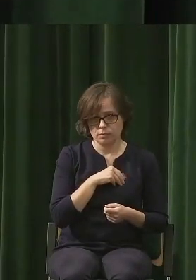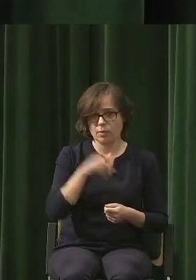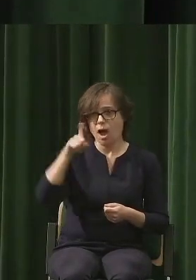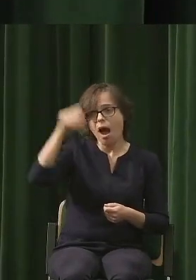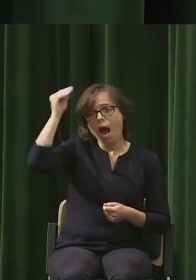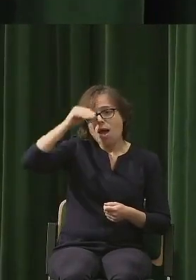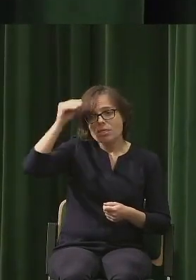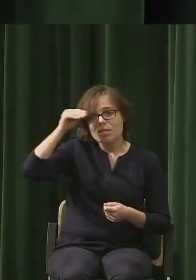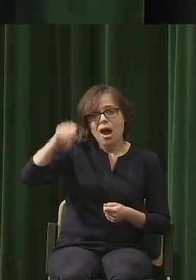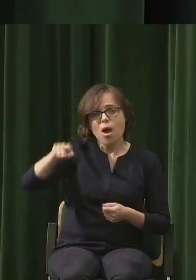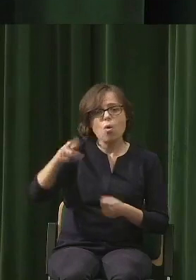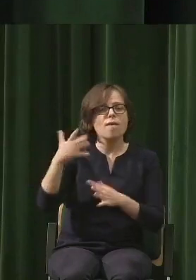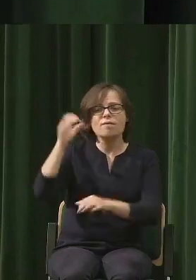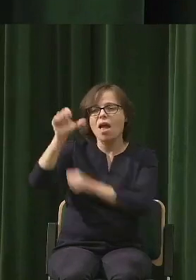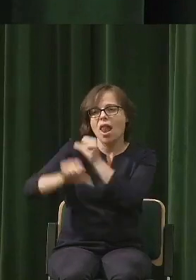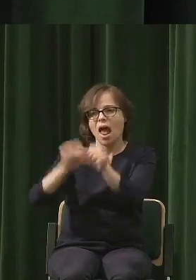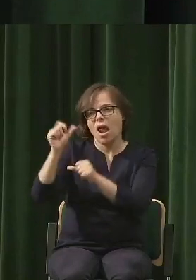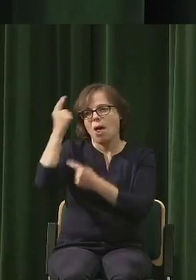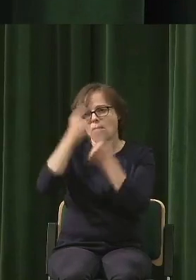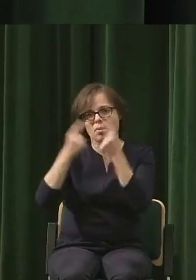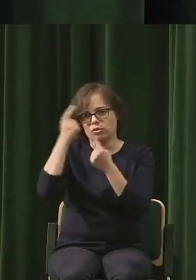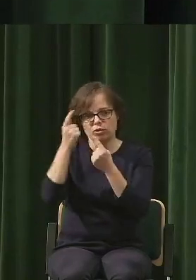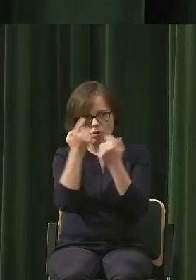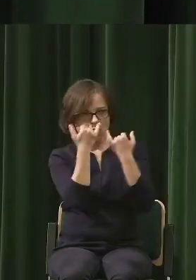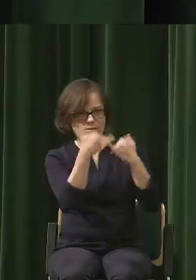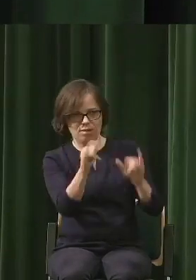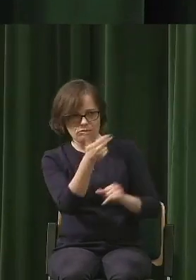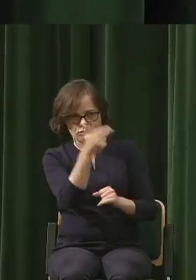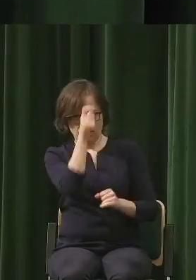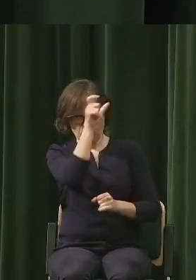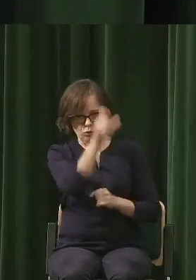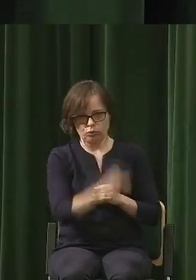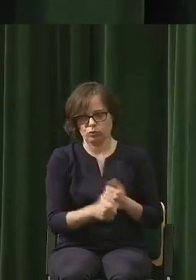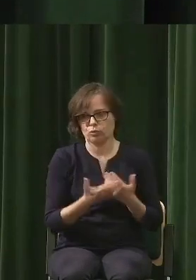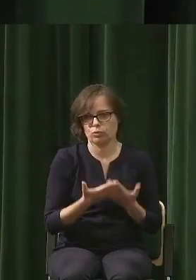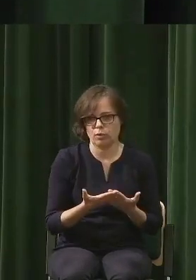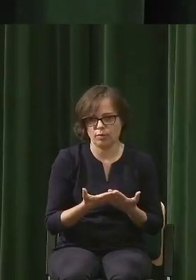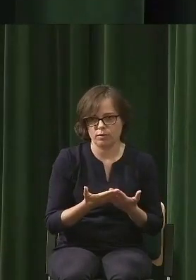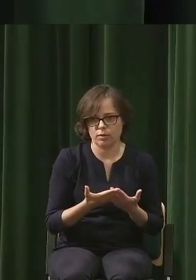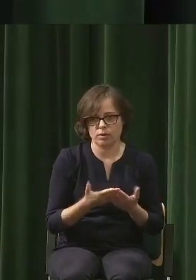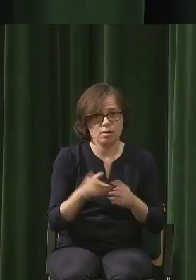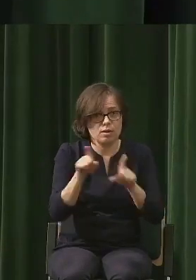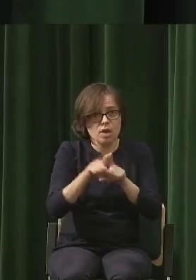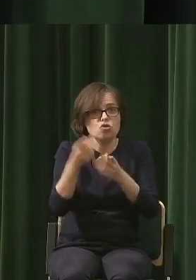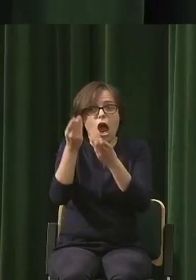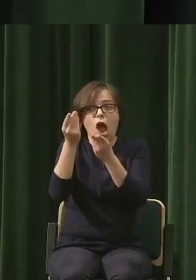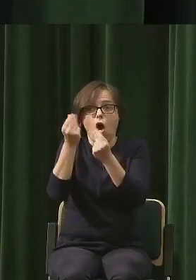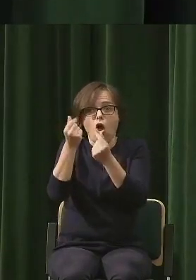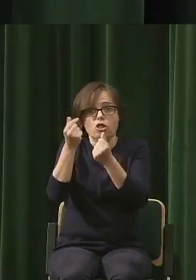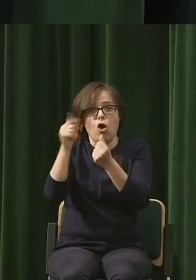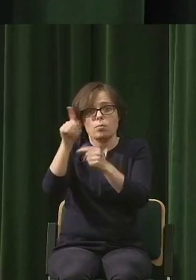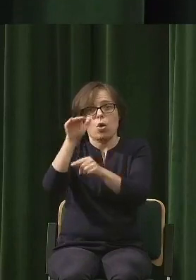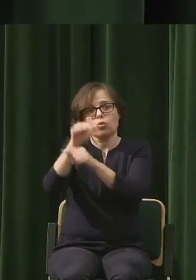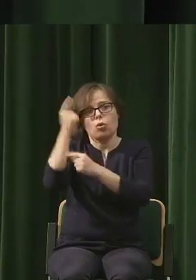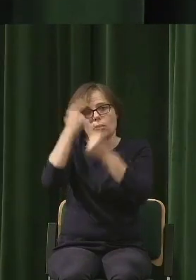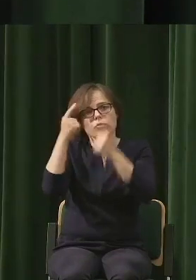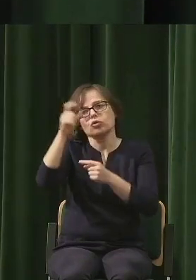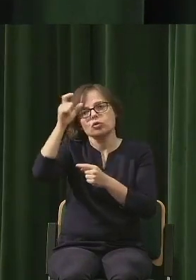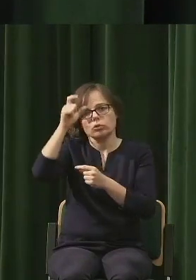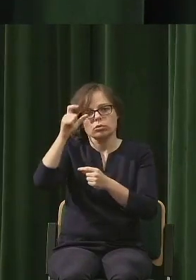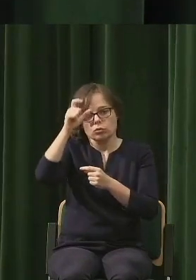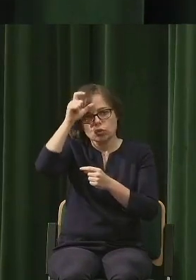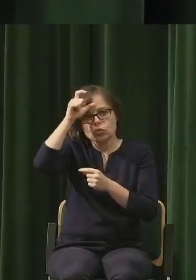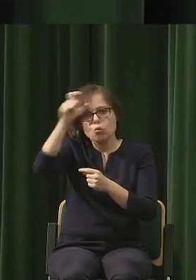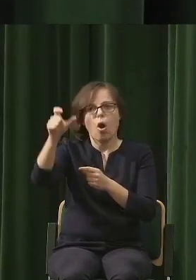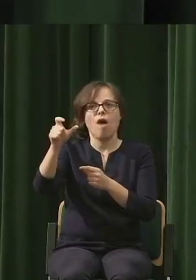karmiła się i karmi po części ciągle ekonomia, prawda, która zakłada, ten, homoekonomikus jest